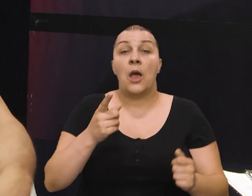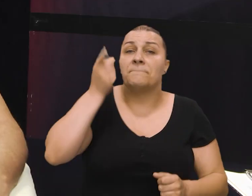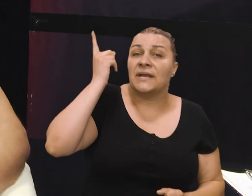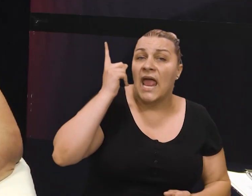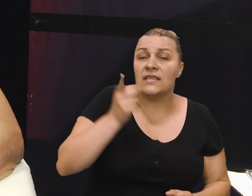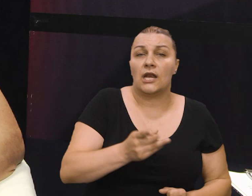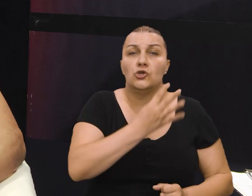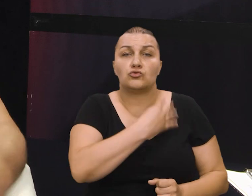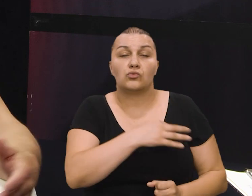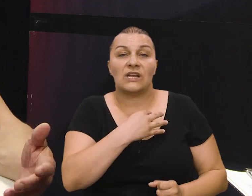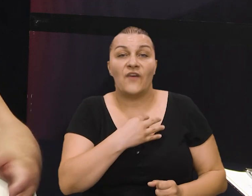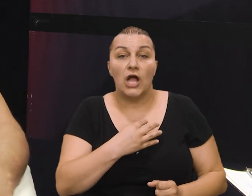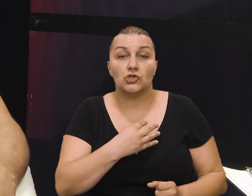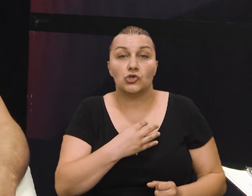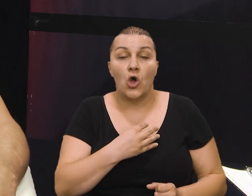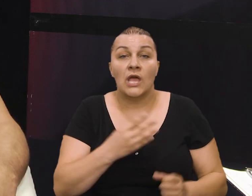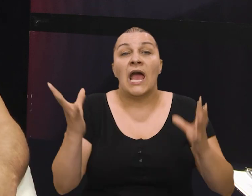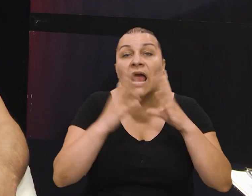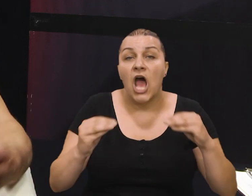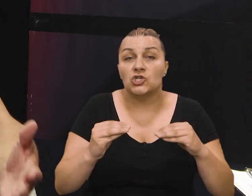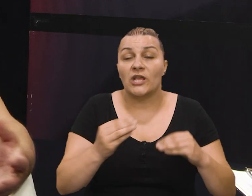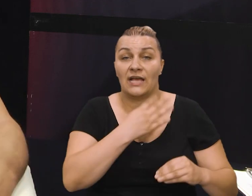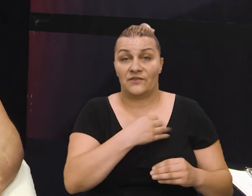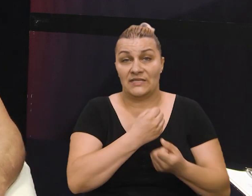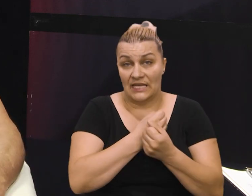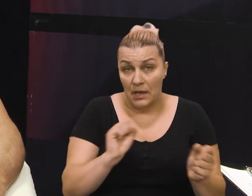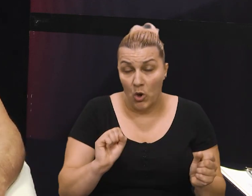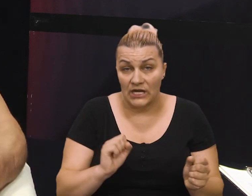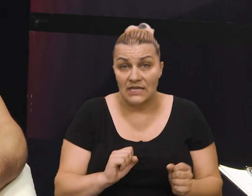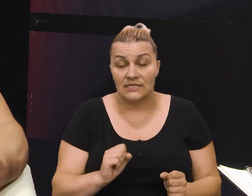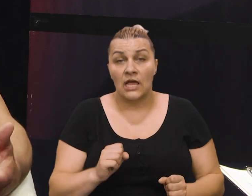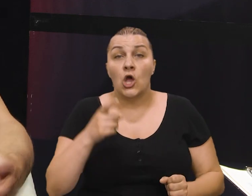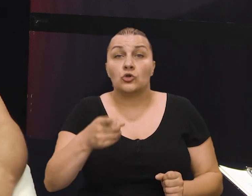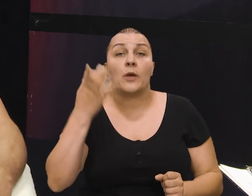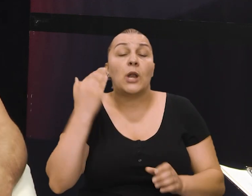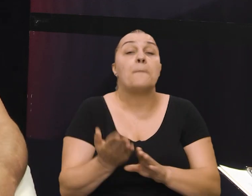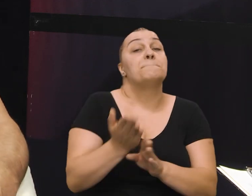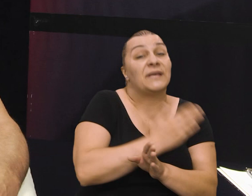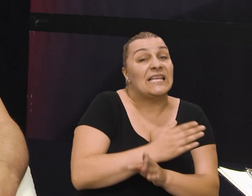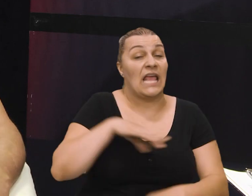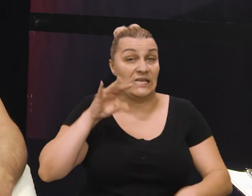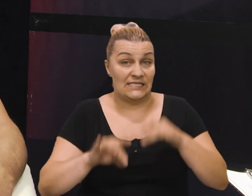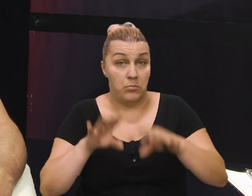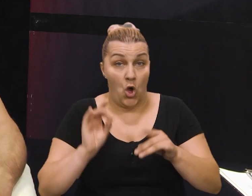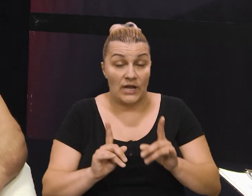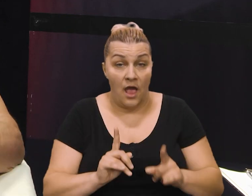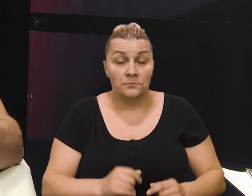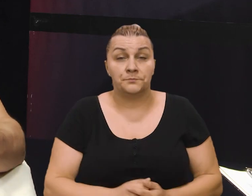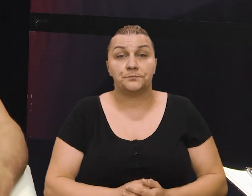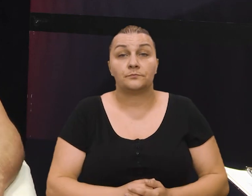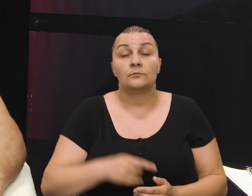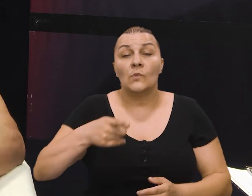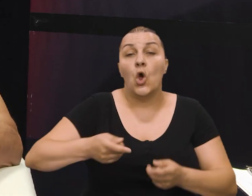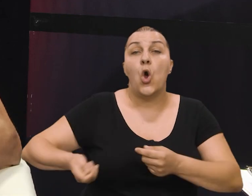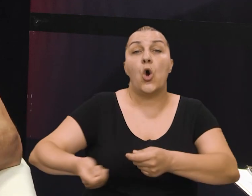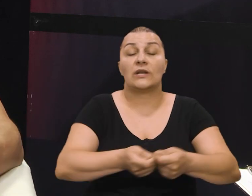prijetilo znači Hrvatskoj, ugašenje Hrvatske demokracije, govorimo u stvarima, prije prvi parlamentarni izbora i tada je